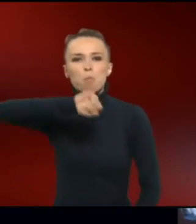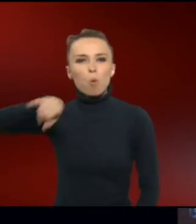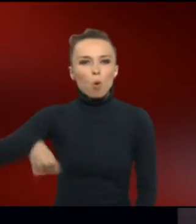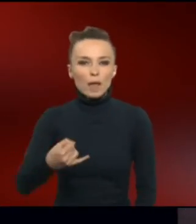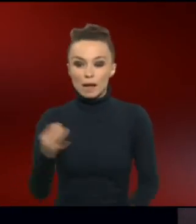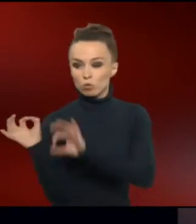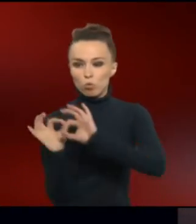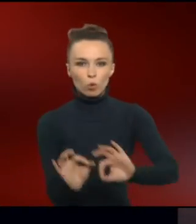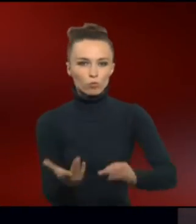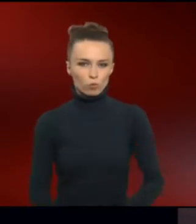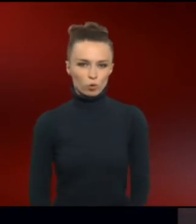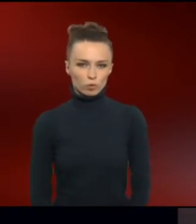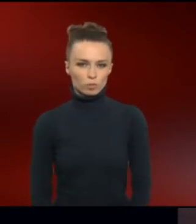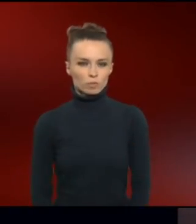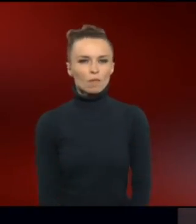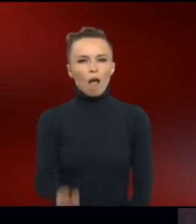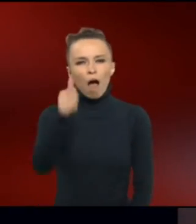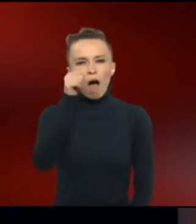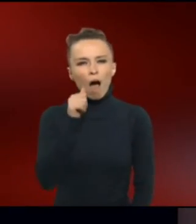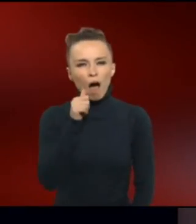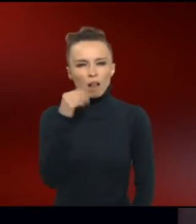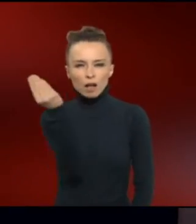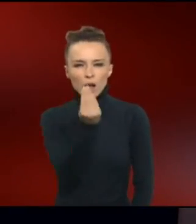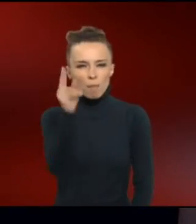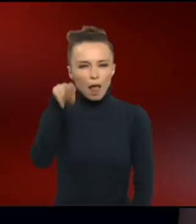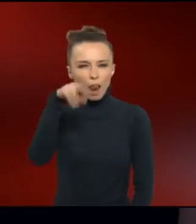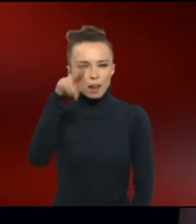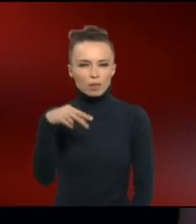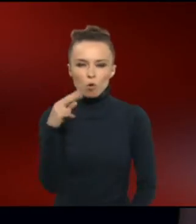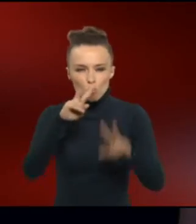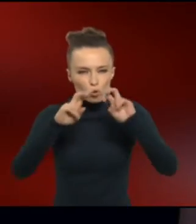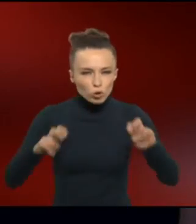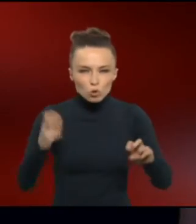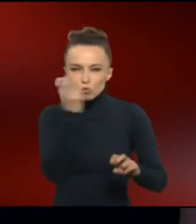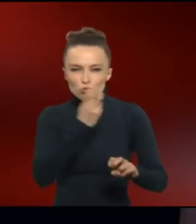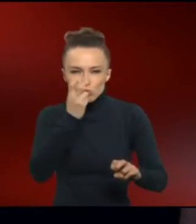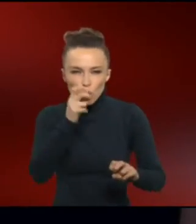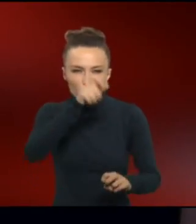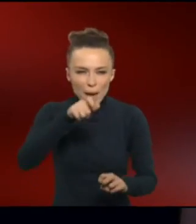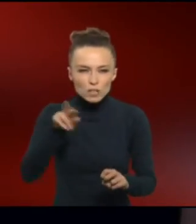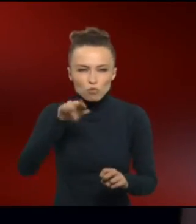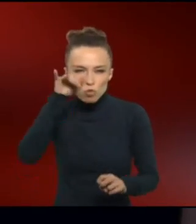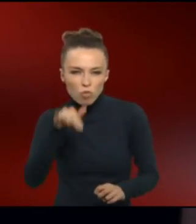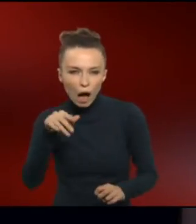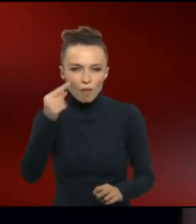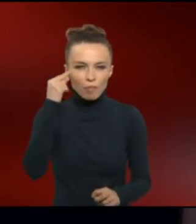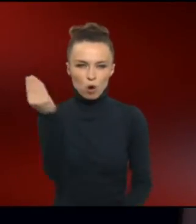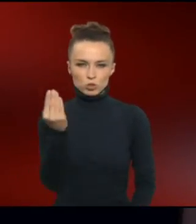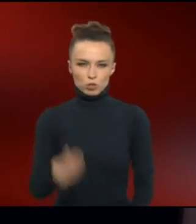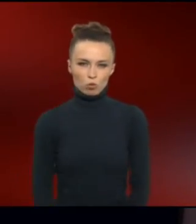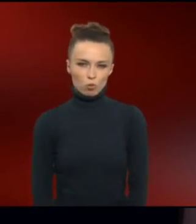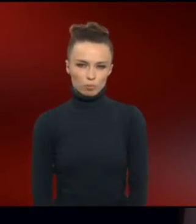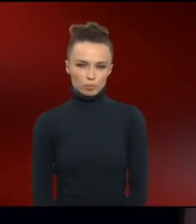durchgeführt. Sie haben alte Gemälde untersucht und nach Menschen mit Down-Syndrom gesucht. Und